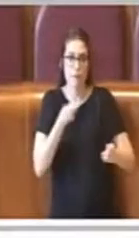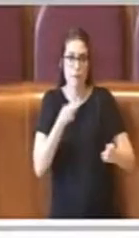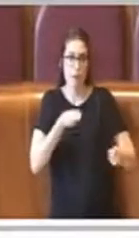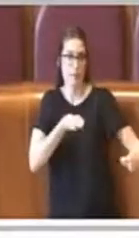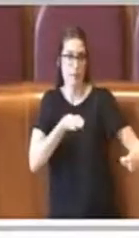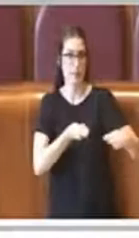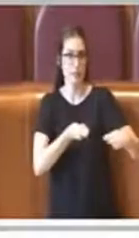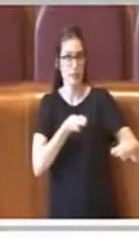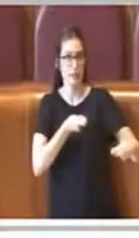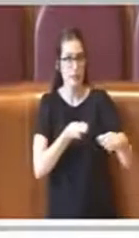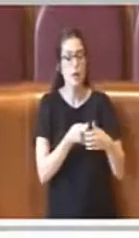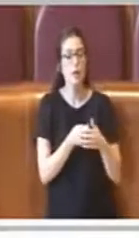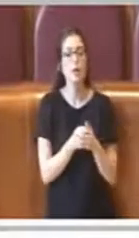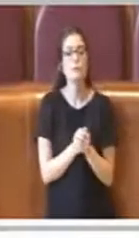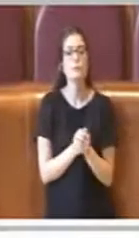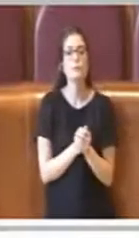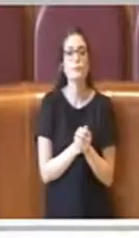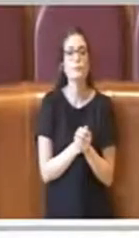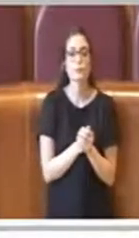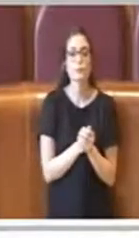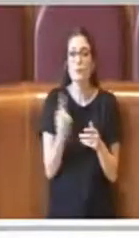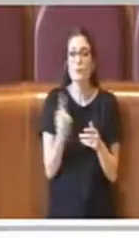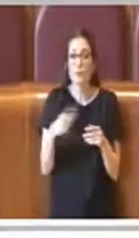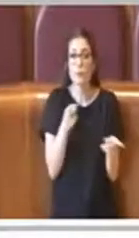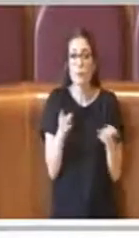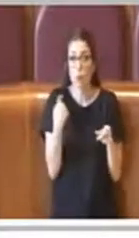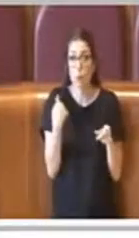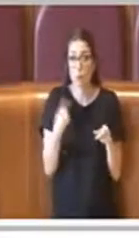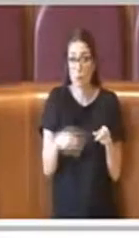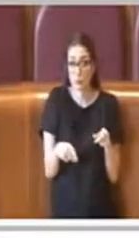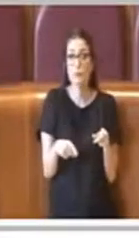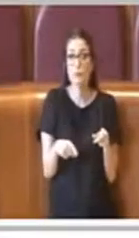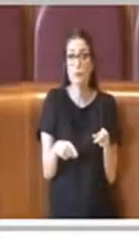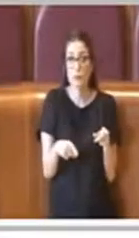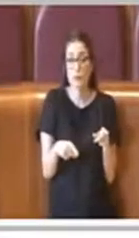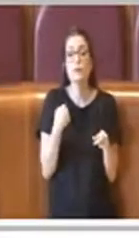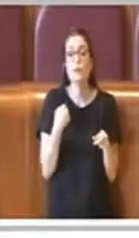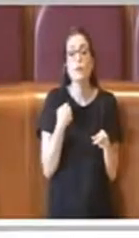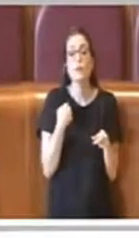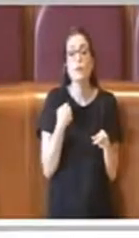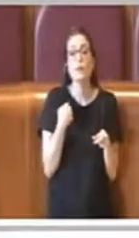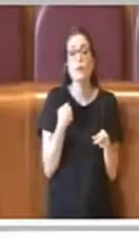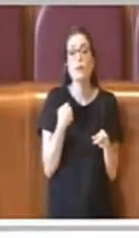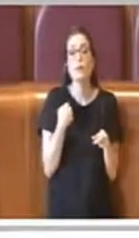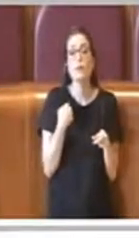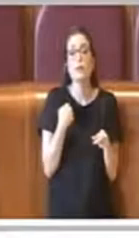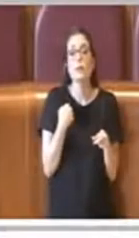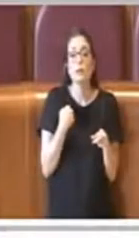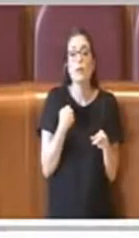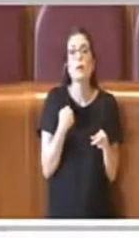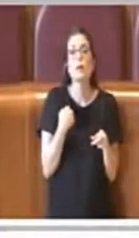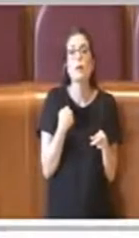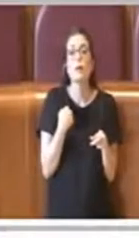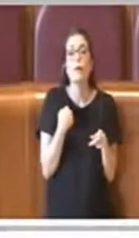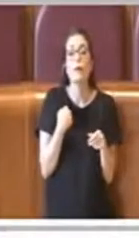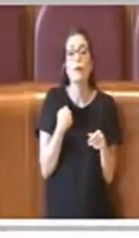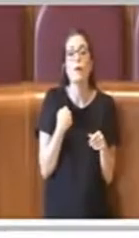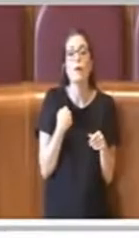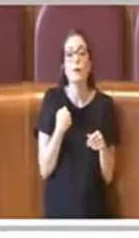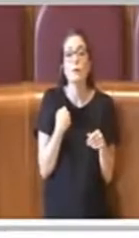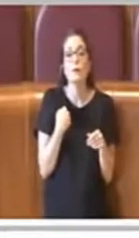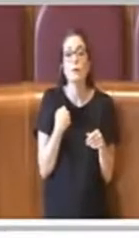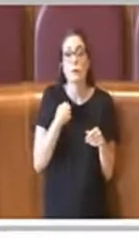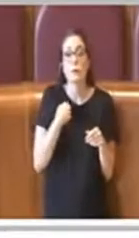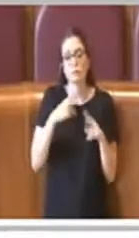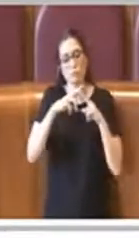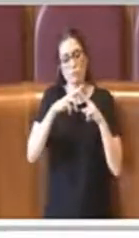cercato di andare incontro a questa esigenza. Quindi da quel momento, come dicevo, quello che ho fatto non